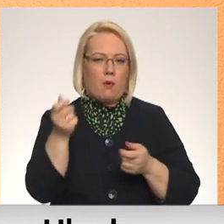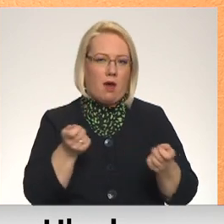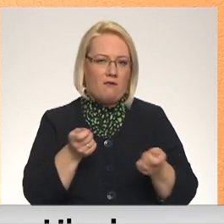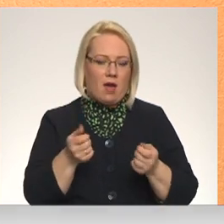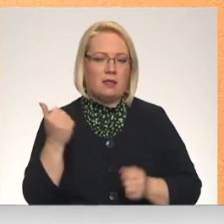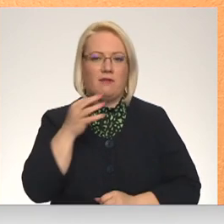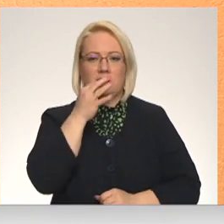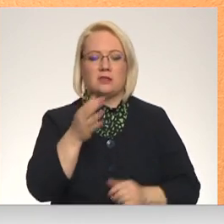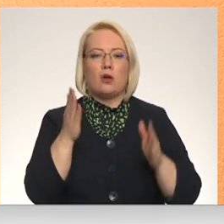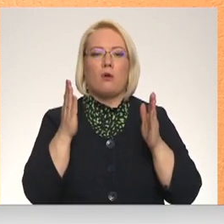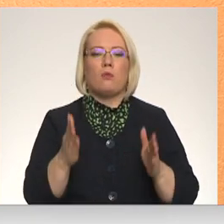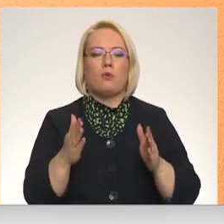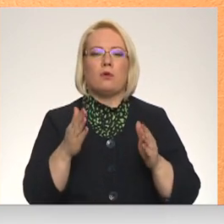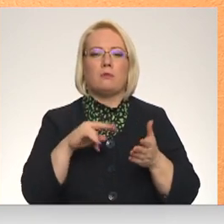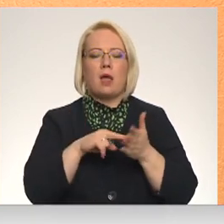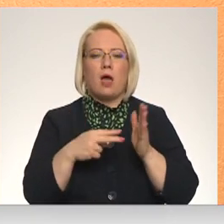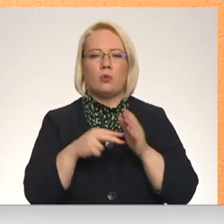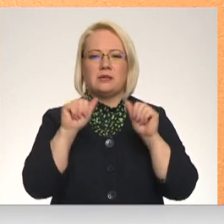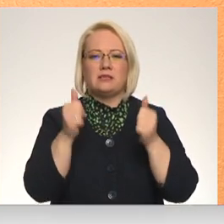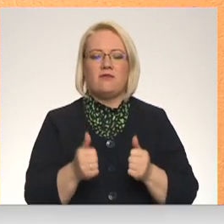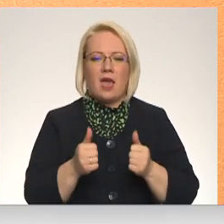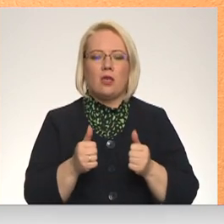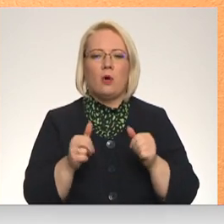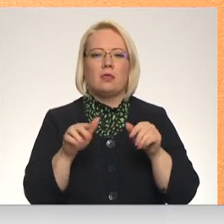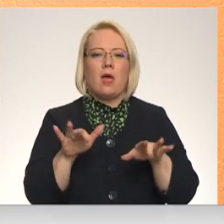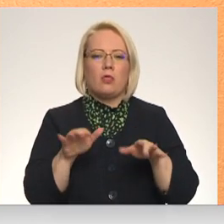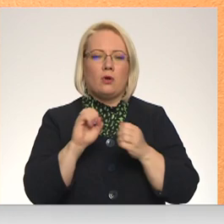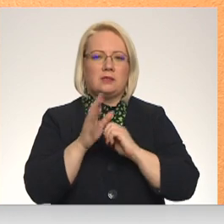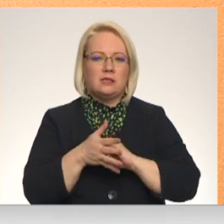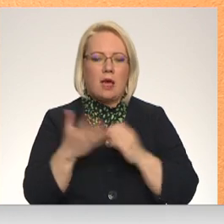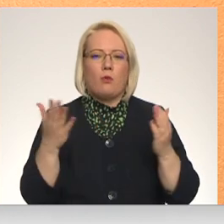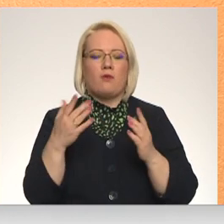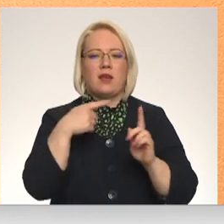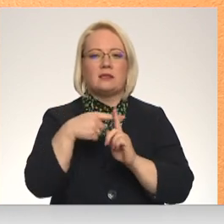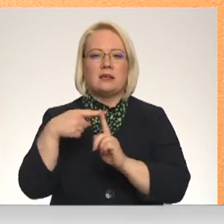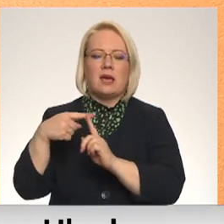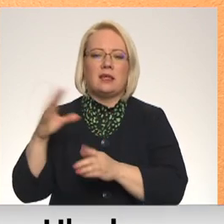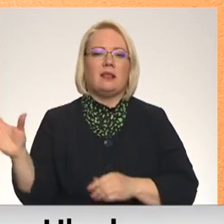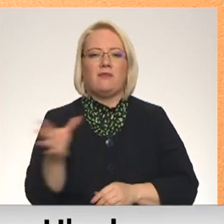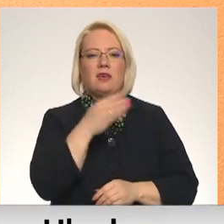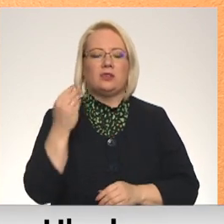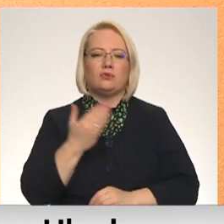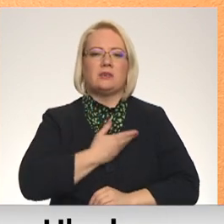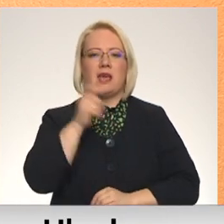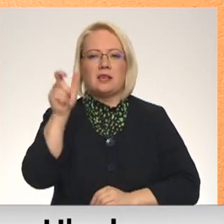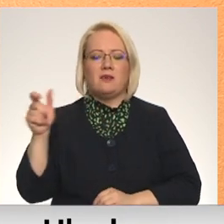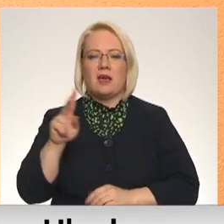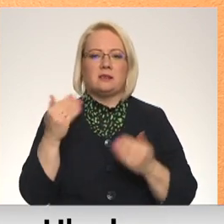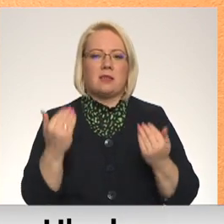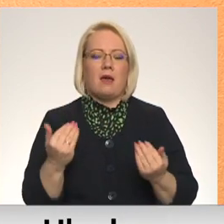izveidot IT sistēmu, kas ļauj saskaitīt visus Ukrainas cilvēt dzīvotājus, kas pašlaik uzturās vai plāna uzprēties Latvijā.